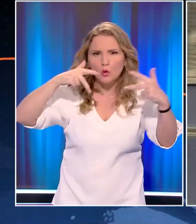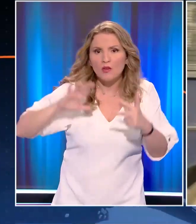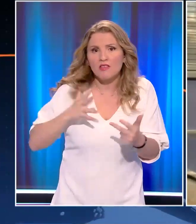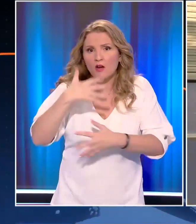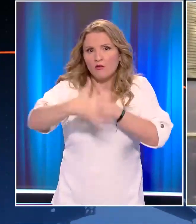επεισοδίων. Δέσποινα.